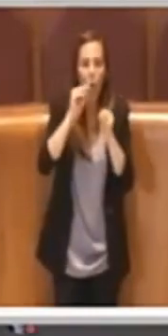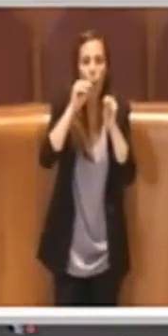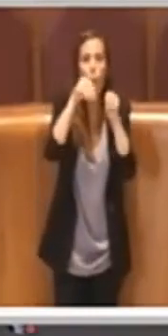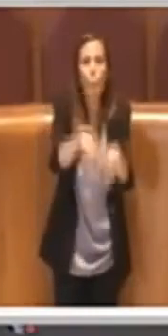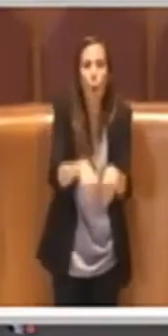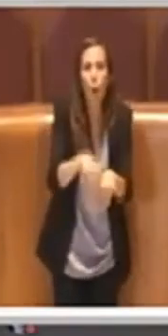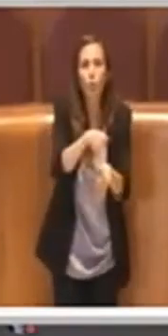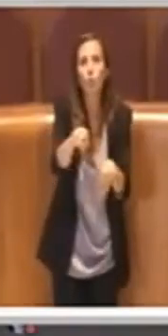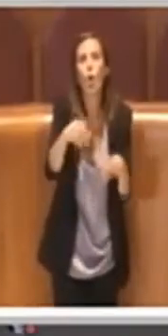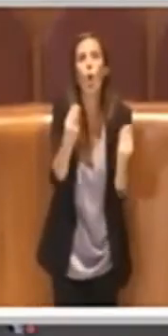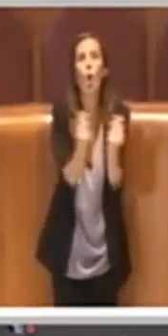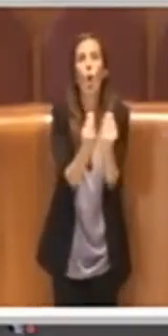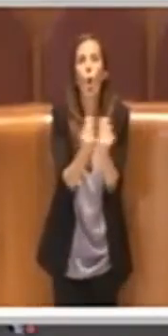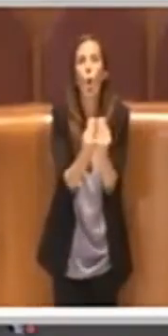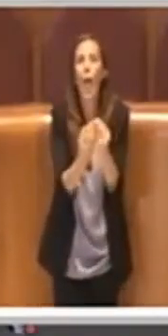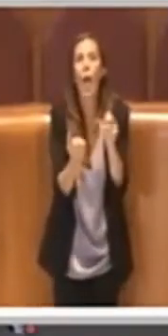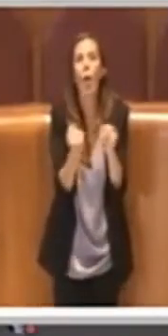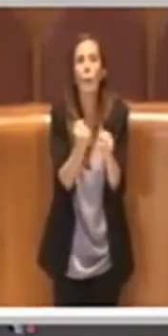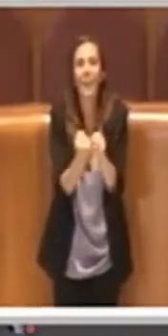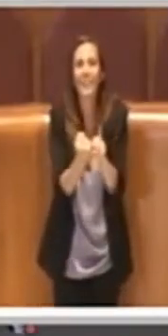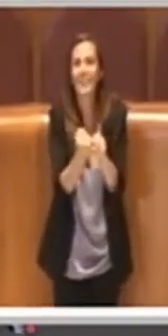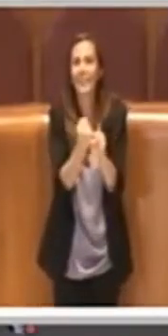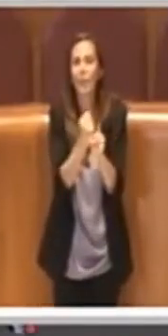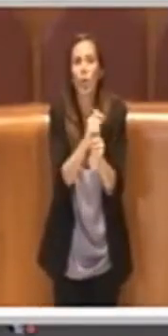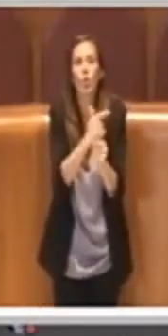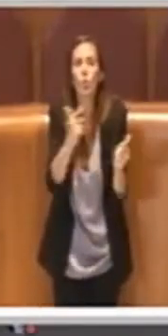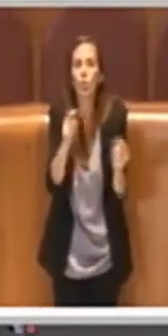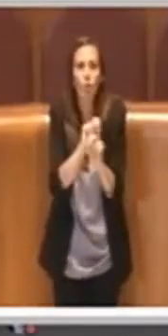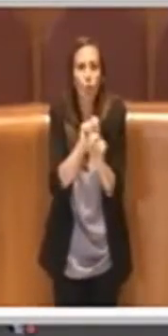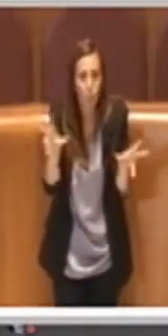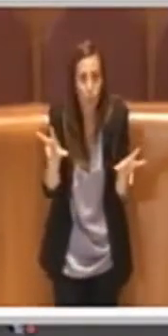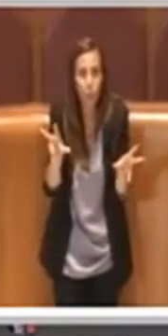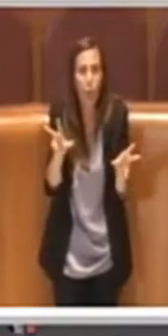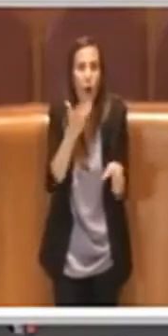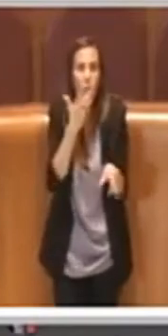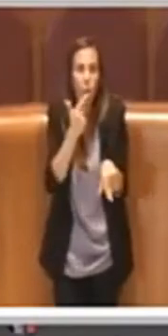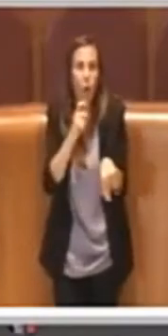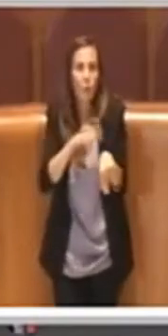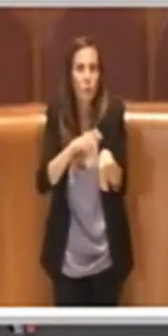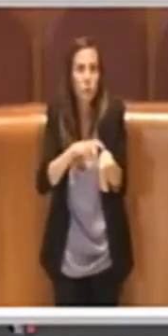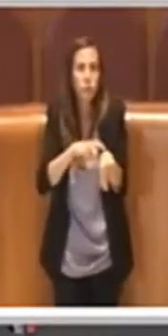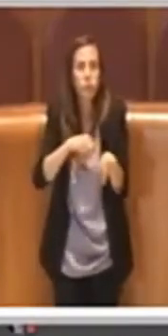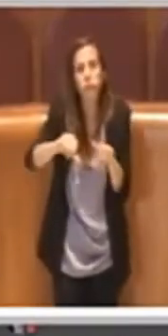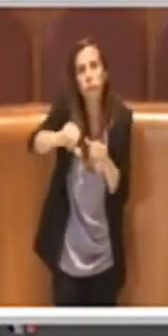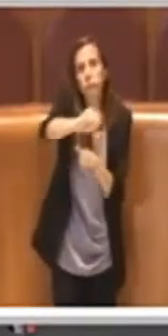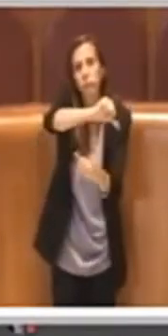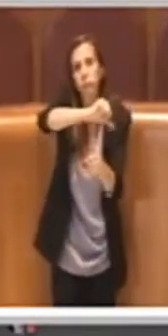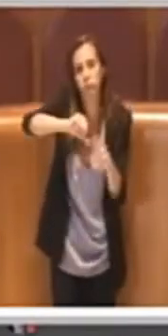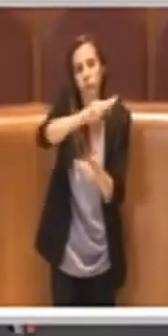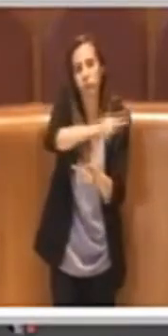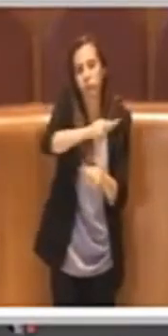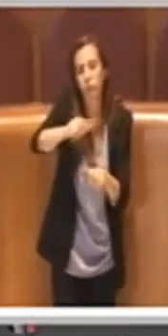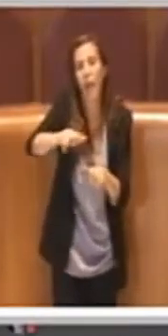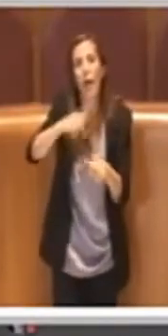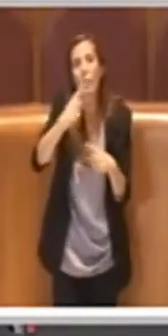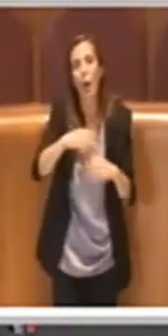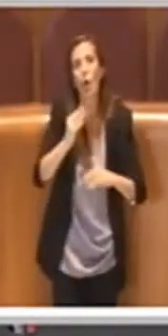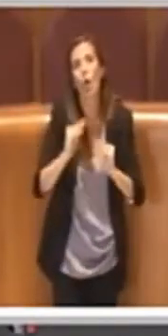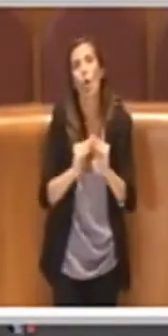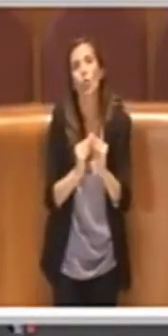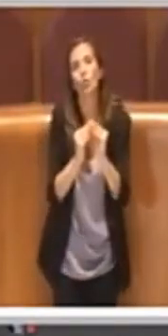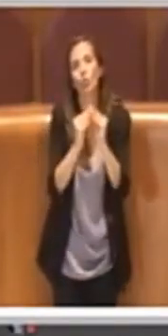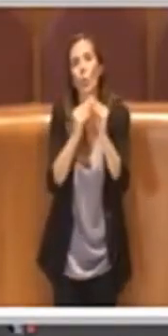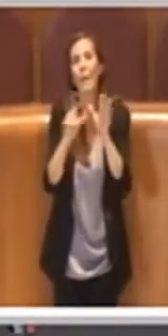un collega che non esercita più e in questo modo contribuire a un fenomeno di legalità e di